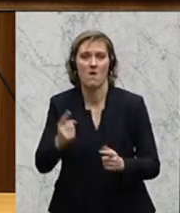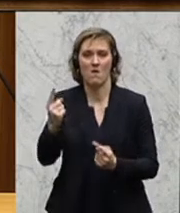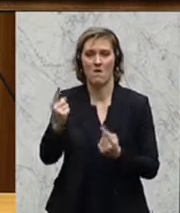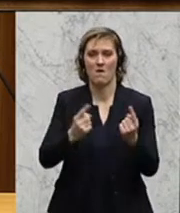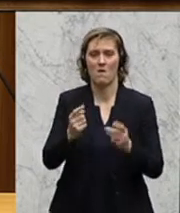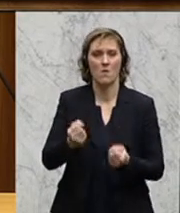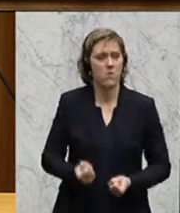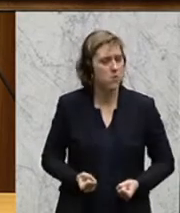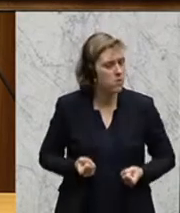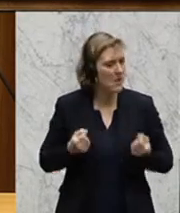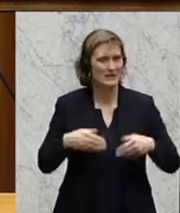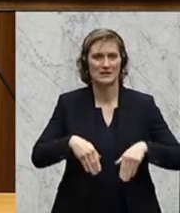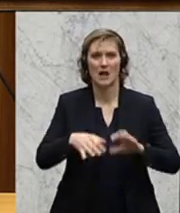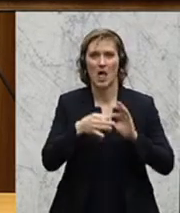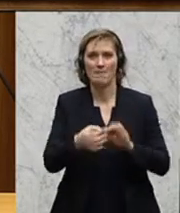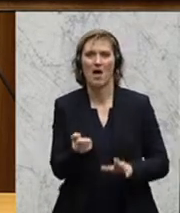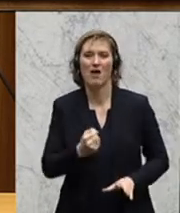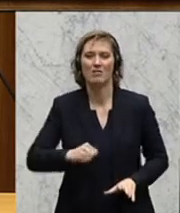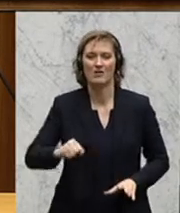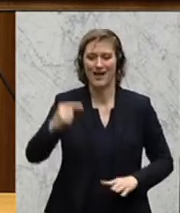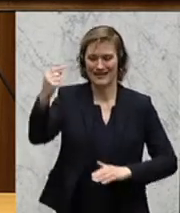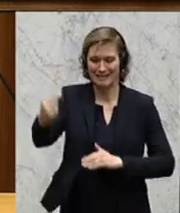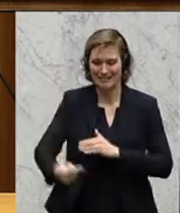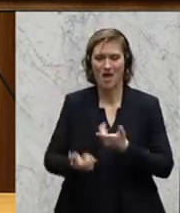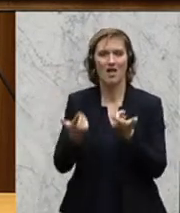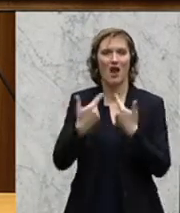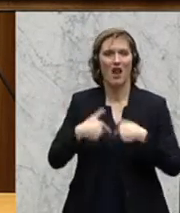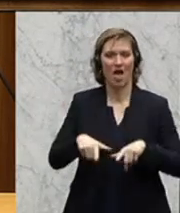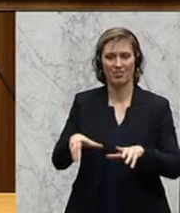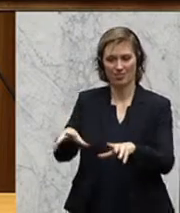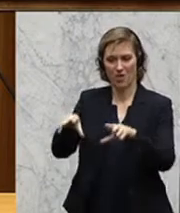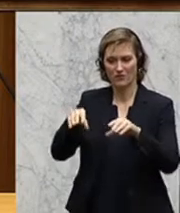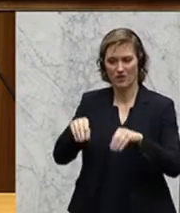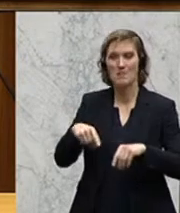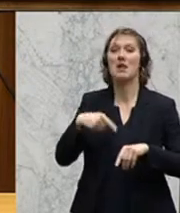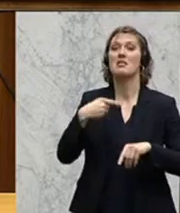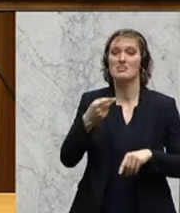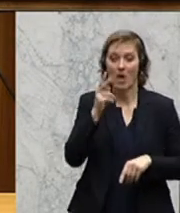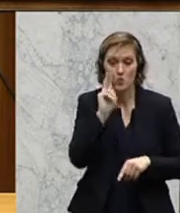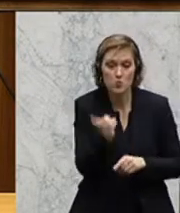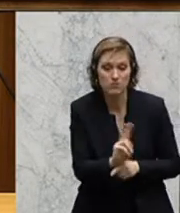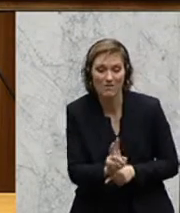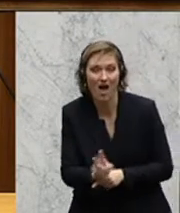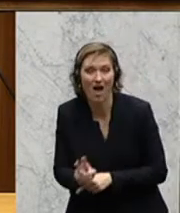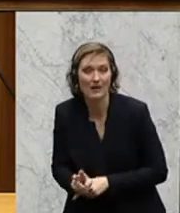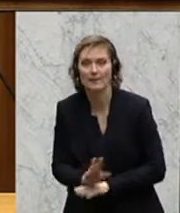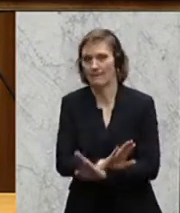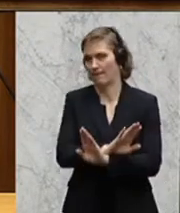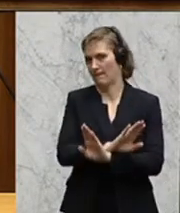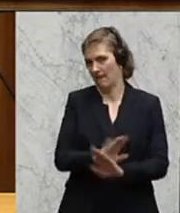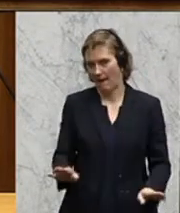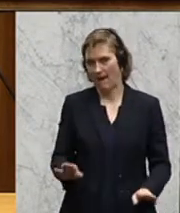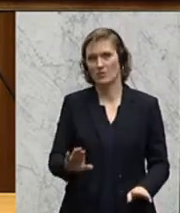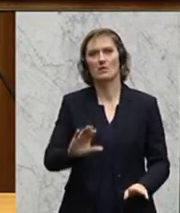Radikal-Islamisten nicht einmal ins Land zu lassen, um sie erst in weiterer Folge überwachen zu müssen. Das wäre der erste Schritt